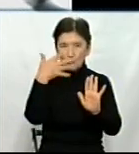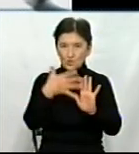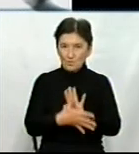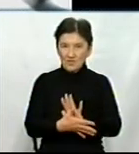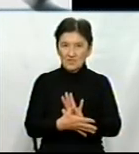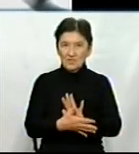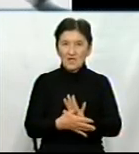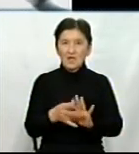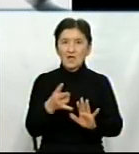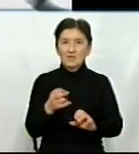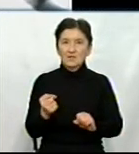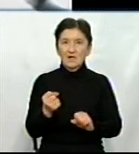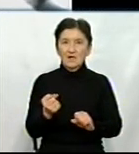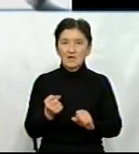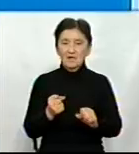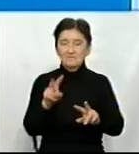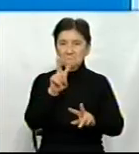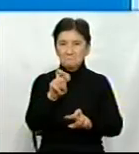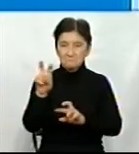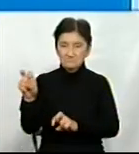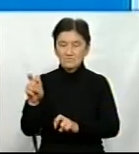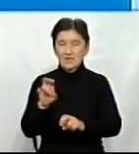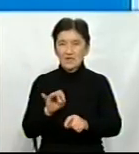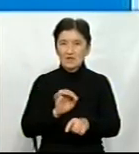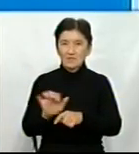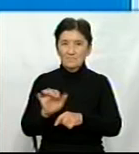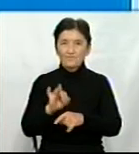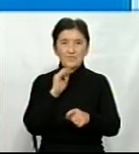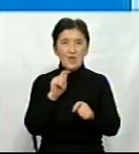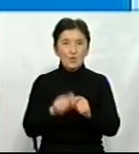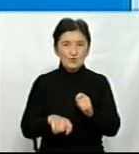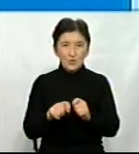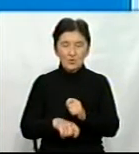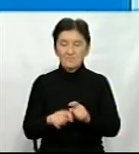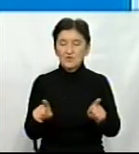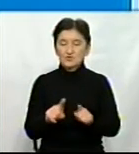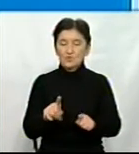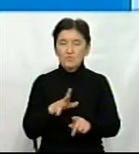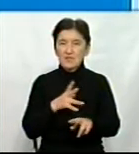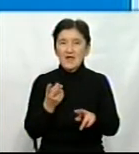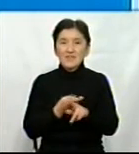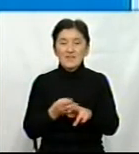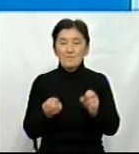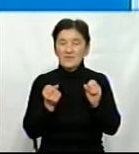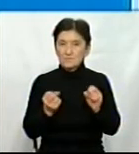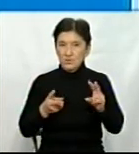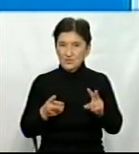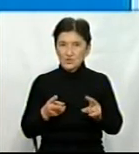хаспі, впроваджувати і контролювати продукцію, щоб вона була небезпечною для